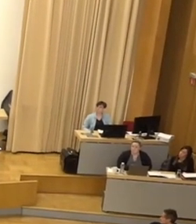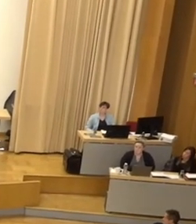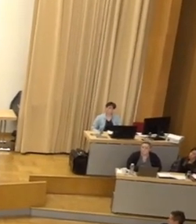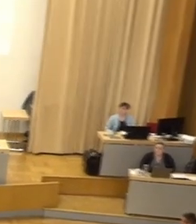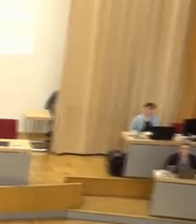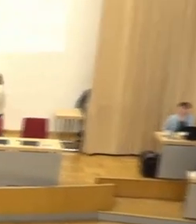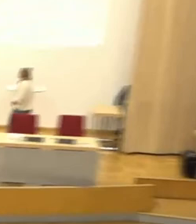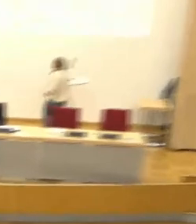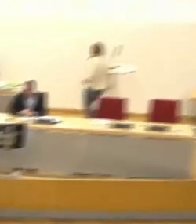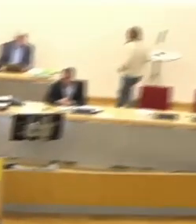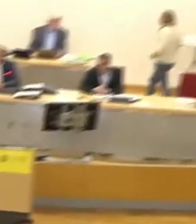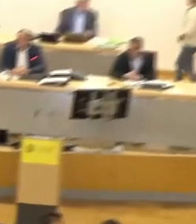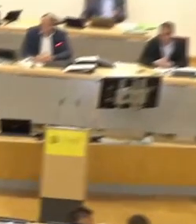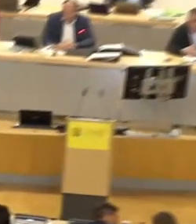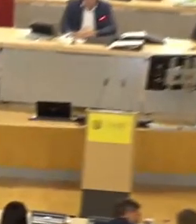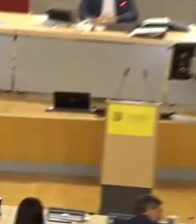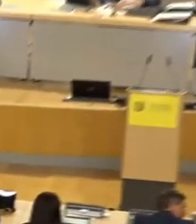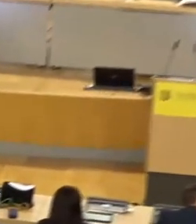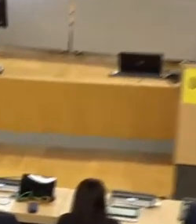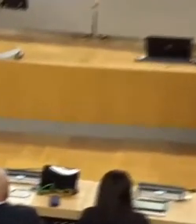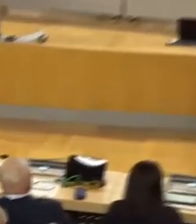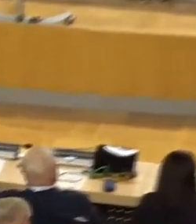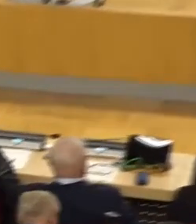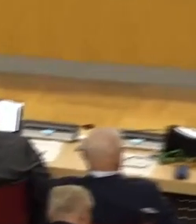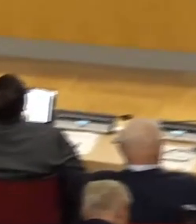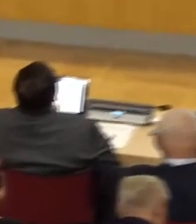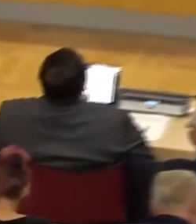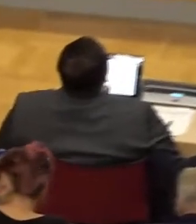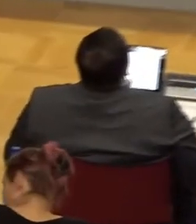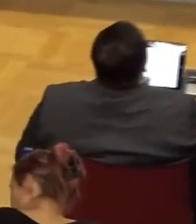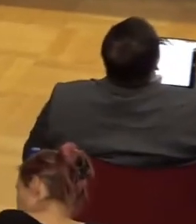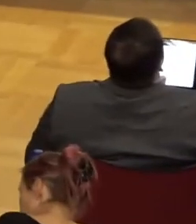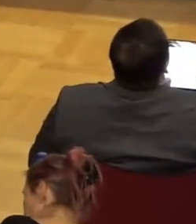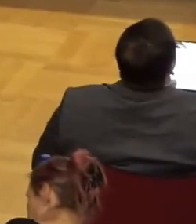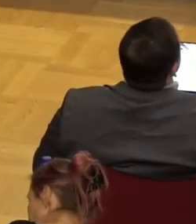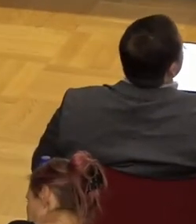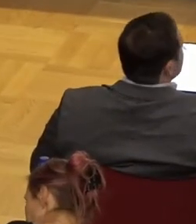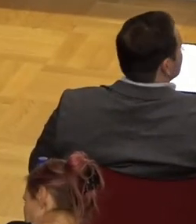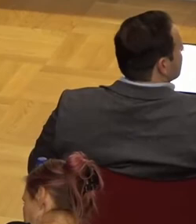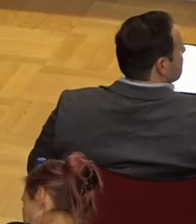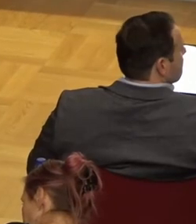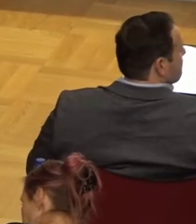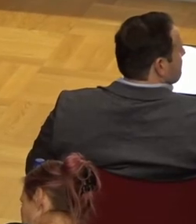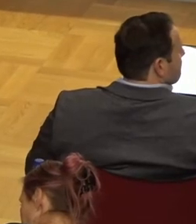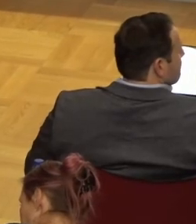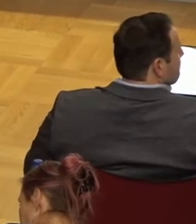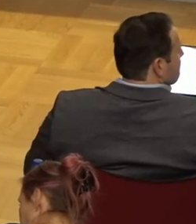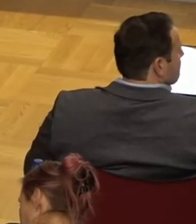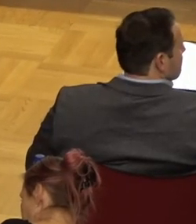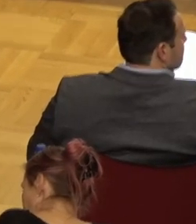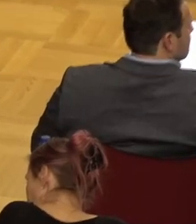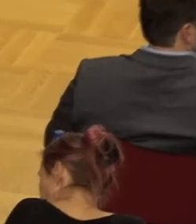Lichty sehr geehrter Herr Oberbürgermeister meine Damen und Herren ich hätte mich sehr gefreut wenn es die Möglichkeit gegeben hätte